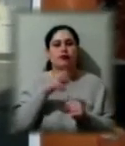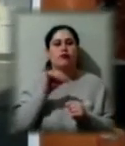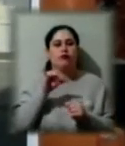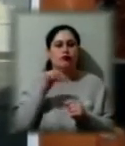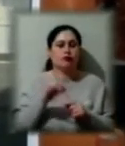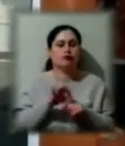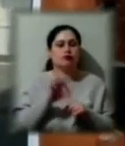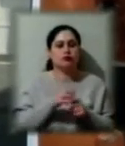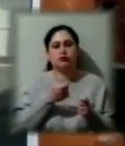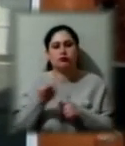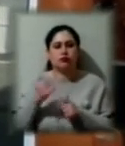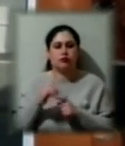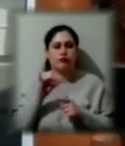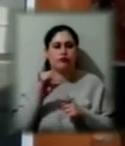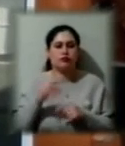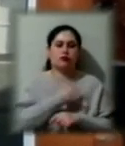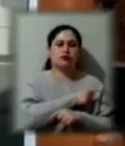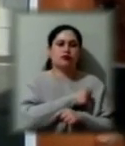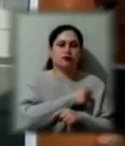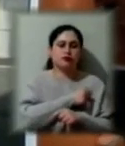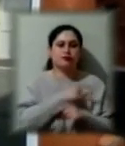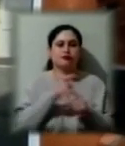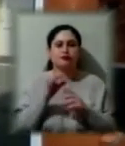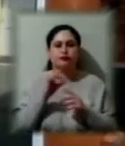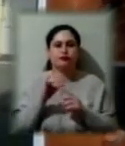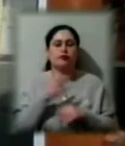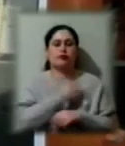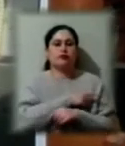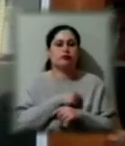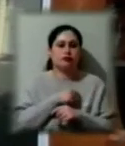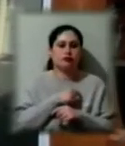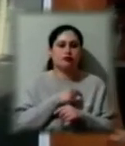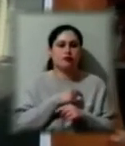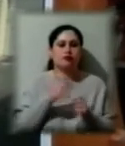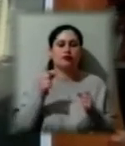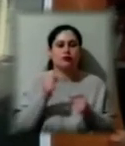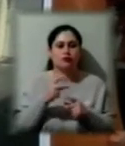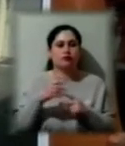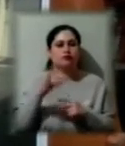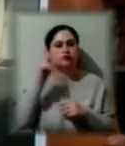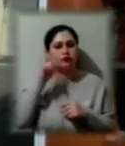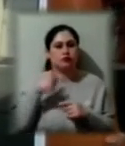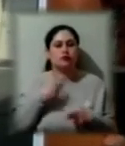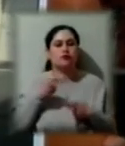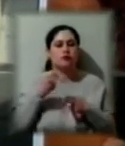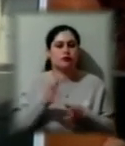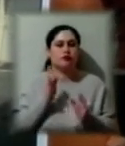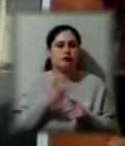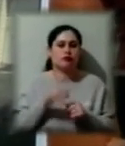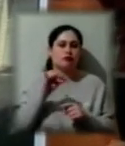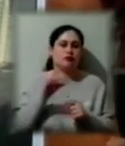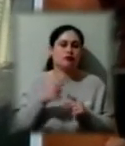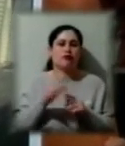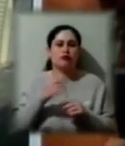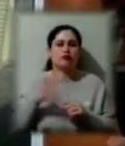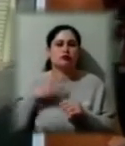лікарню, в інфекційній лікарні, ми вже знають, що ми веземо такий діагноз. Вони в нас хворого, я не